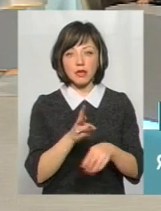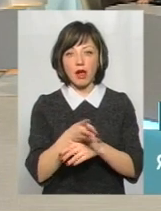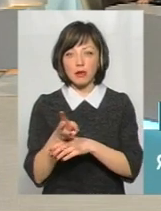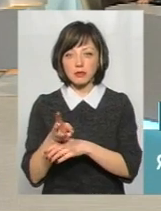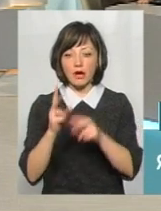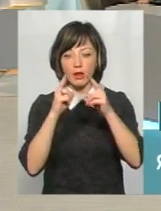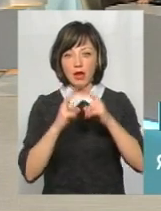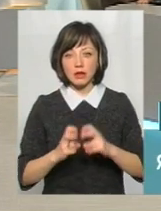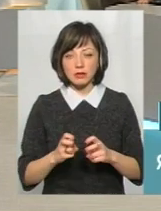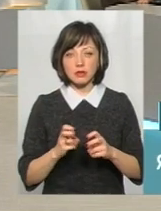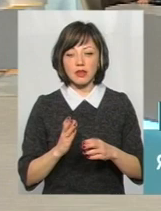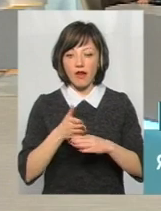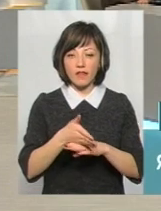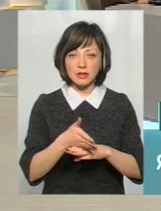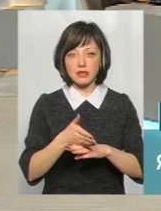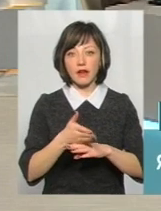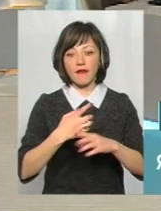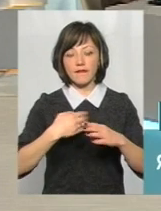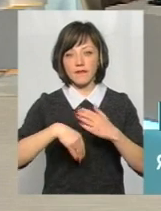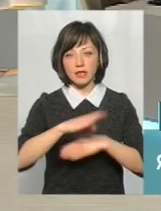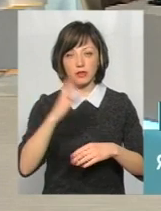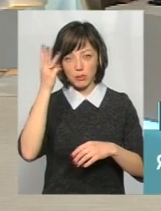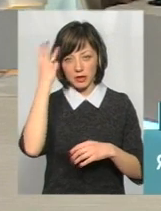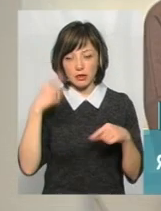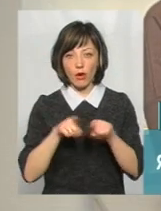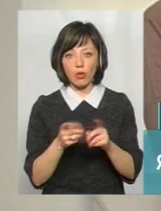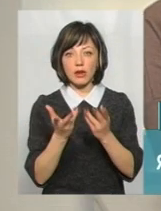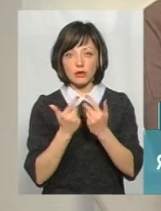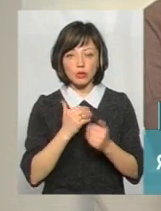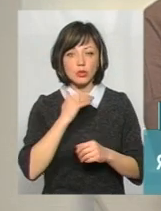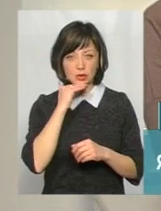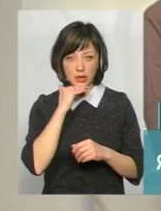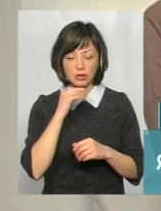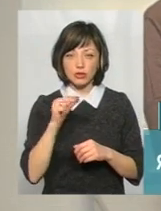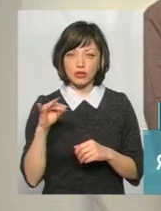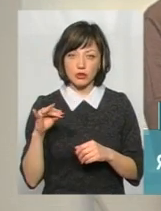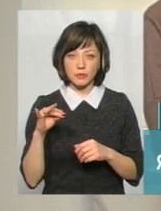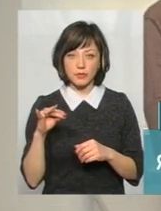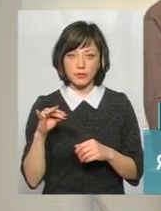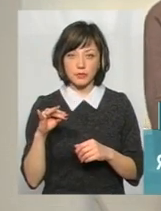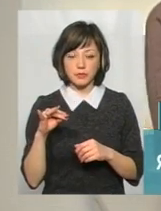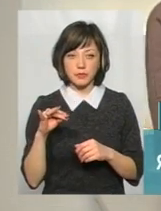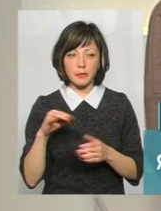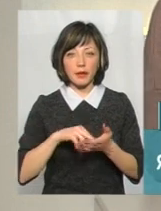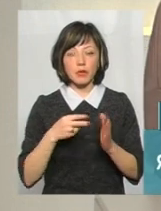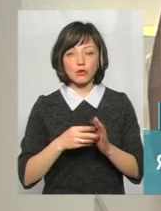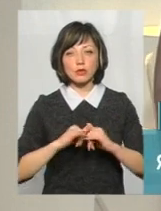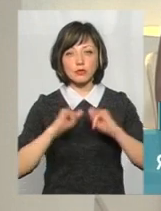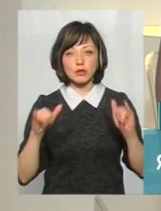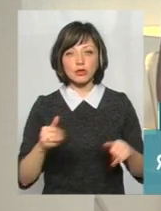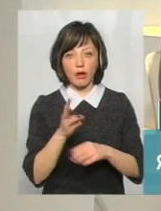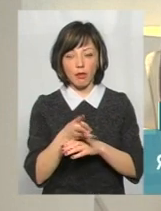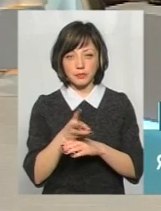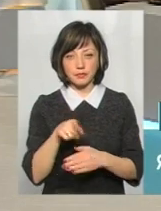-аналітики, які стоять на в'їздах, виїздах в Хмельницький. От такої кількості достатньо? Чи планують їх збільшувати?